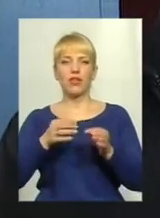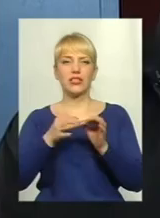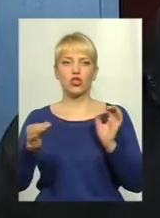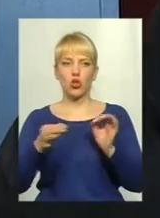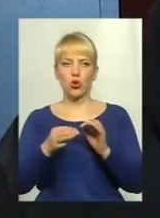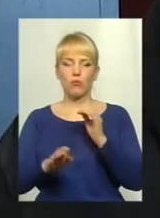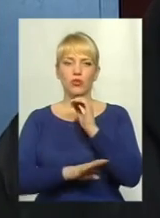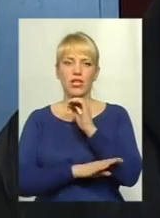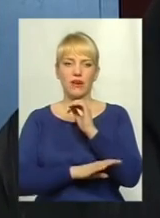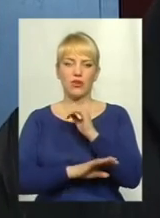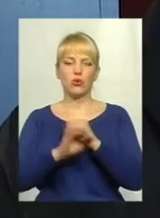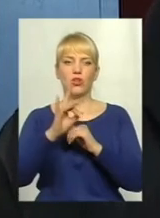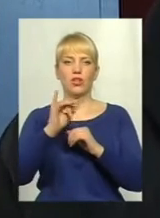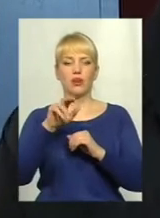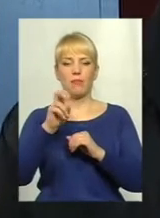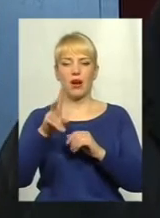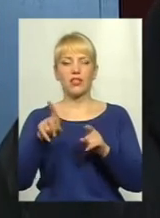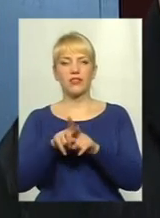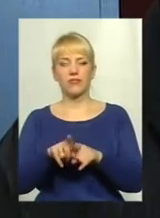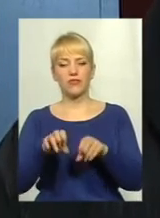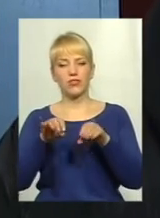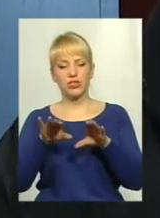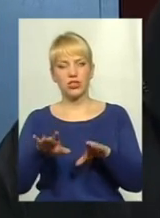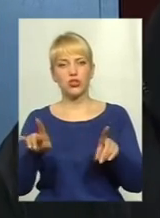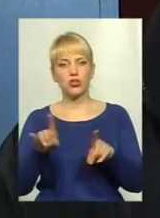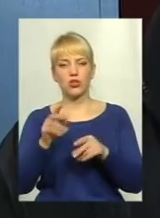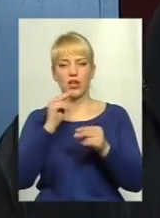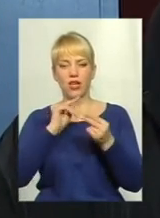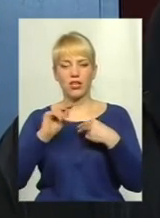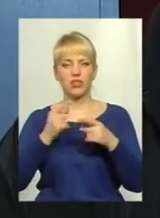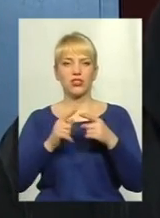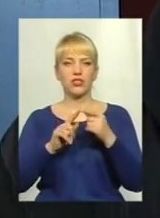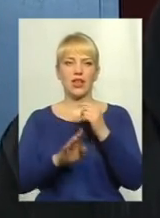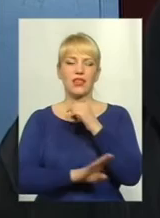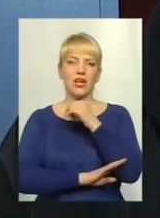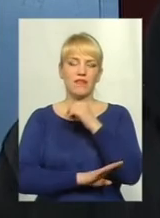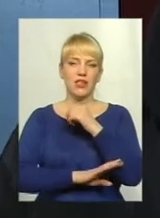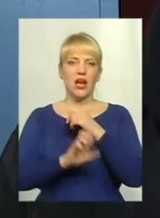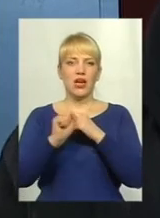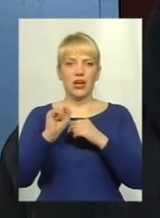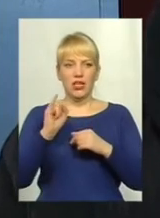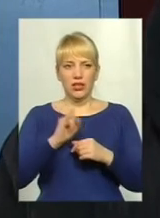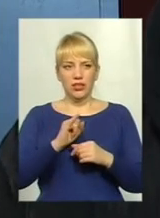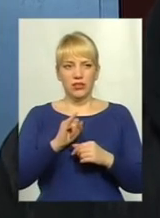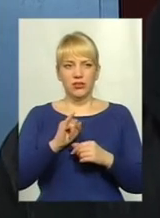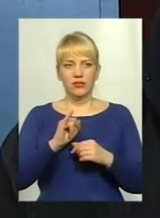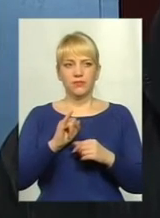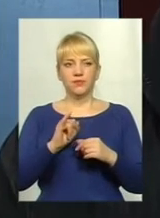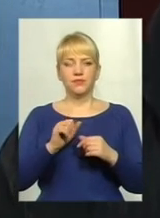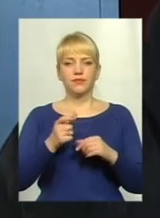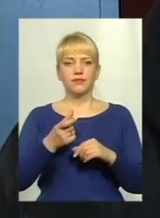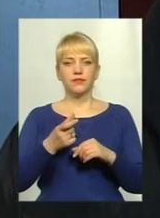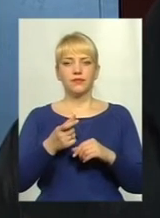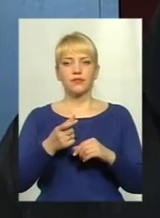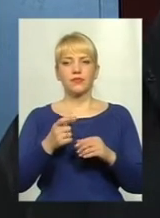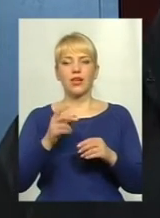і ріпак. І от ми прийшли до висновку, що, звичайно, найкраще – це деревина. Ну і на ріпаку